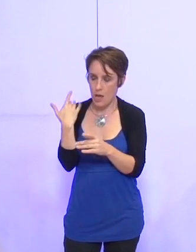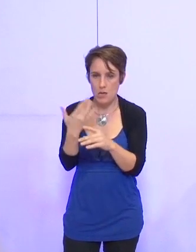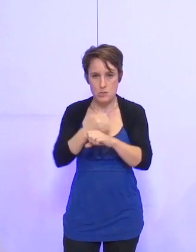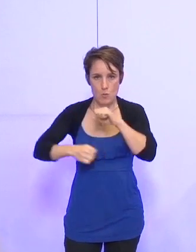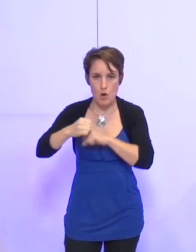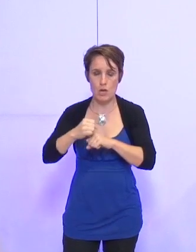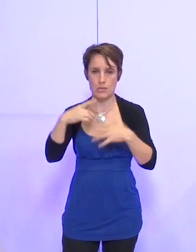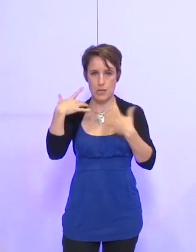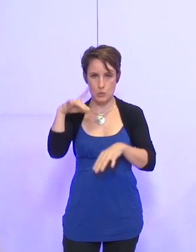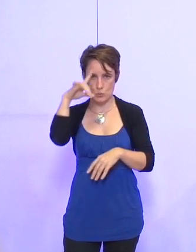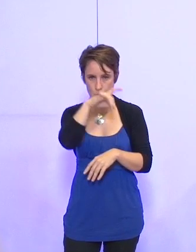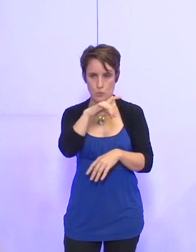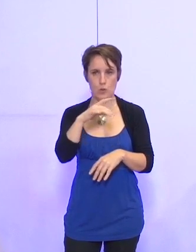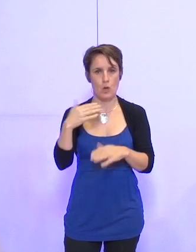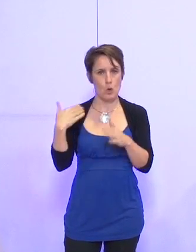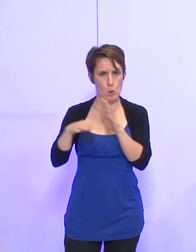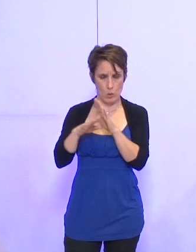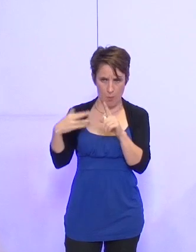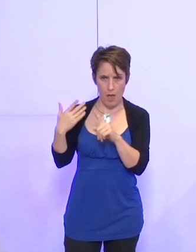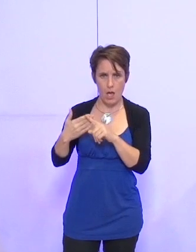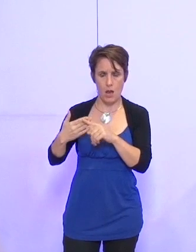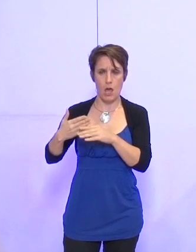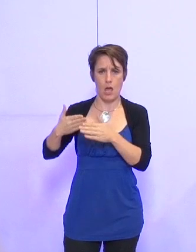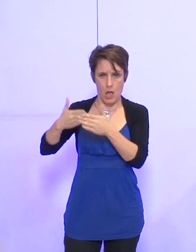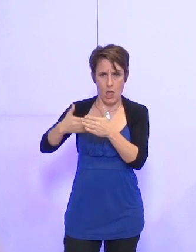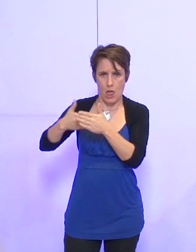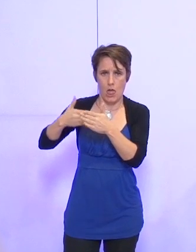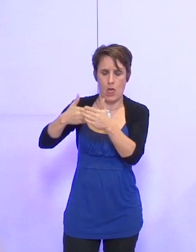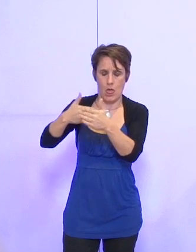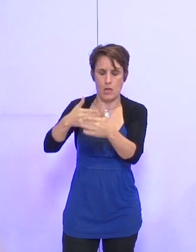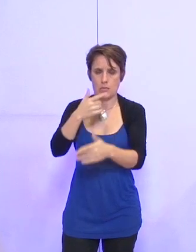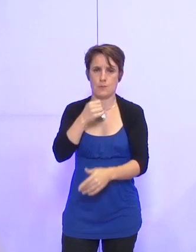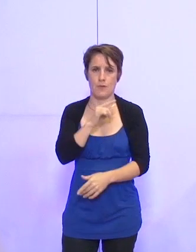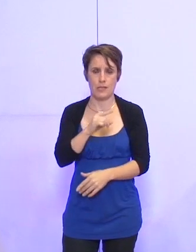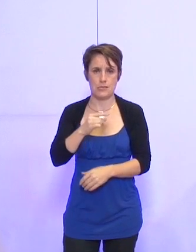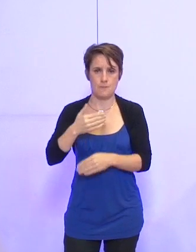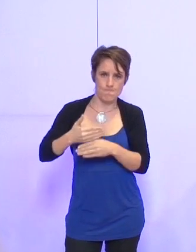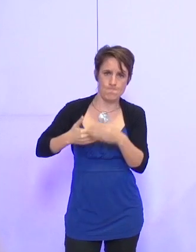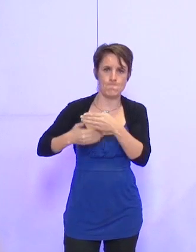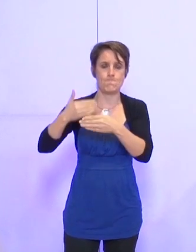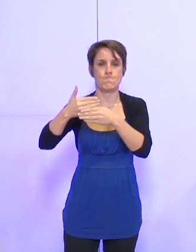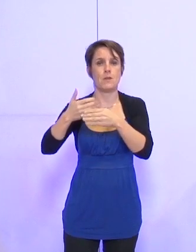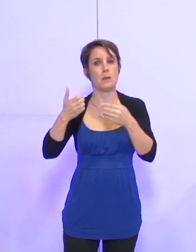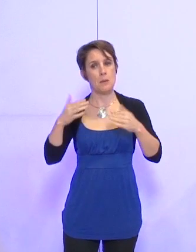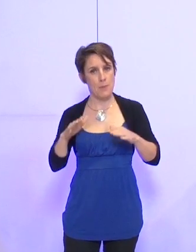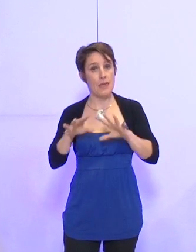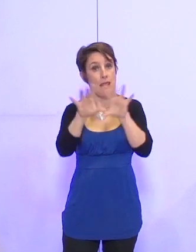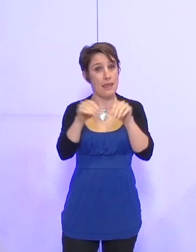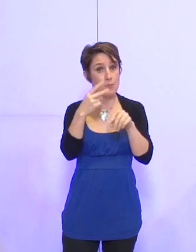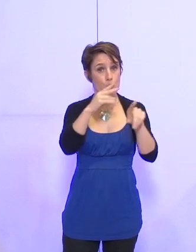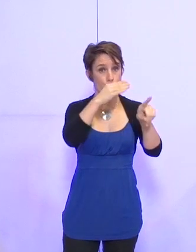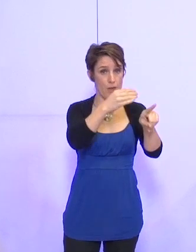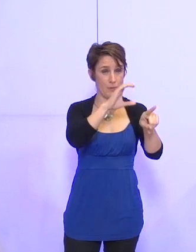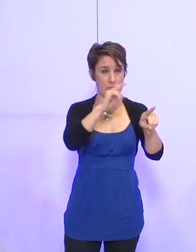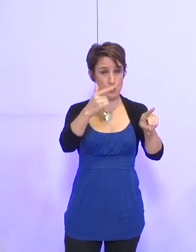de mise en œuvre de ce dispositif n'ont pas toujours été d'une grande, grande simplicité. Mais l'investissement de'équipe de la MC2,